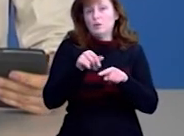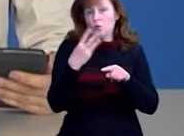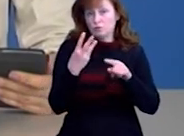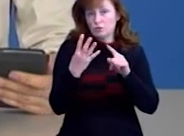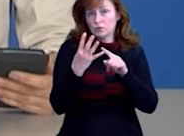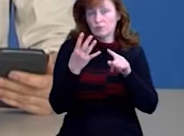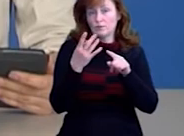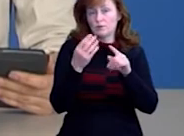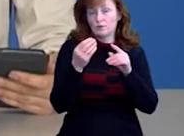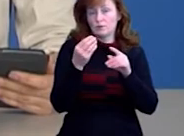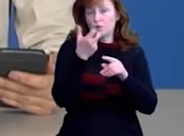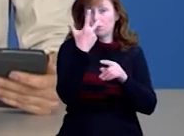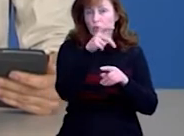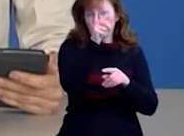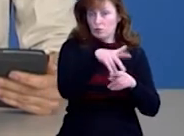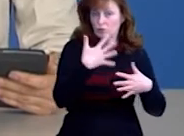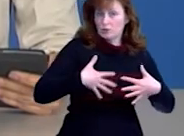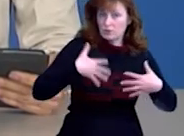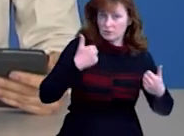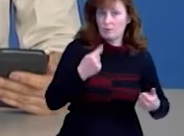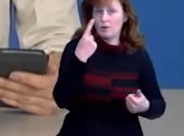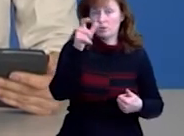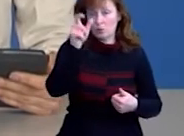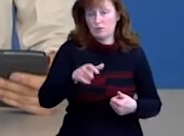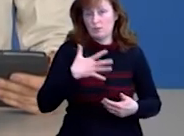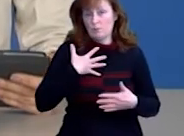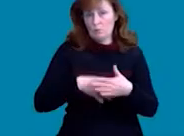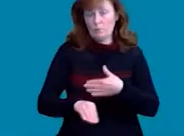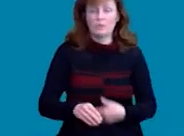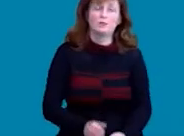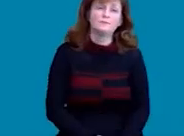Чернігівщині. Троє людей одужали, одна людина померла.